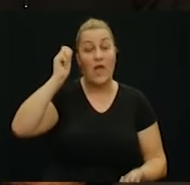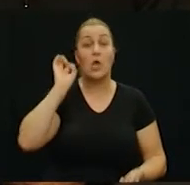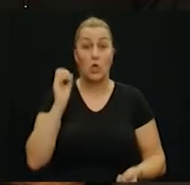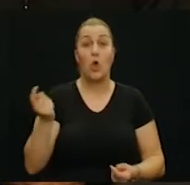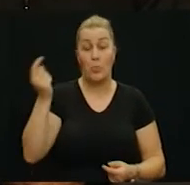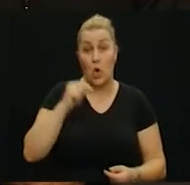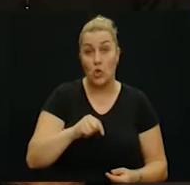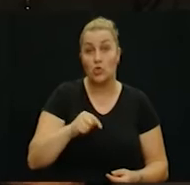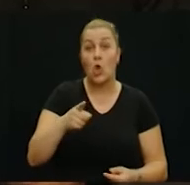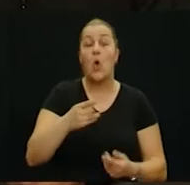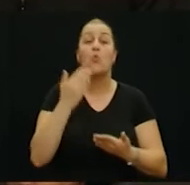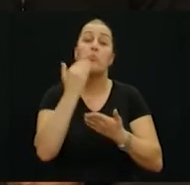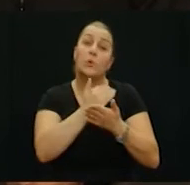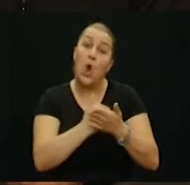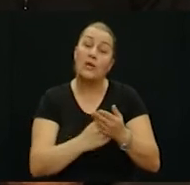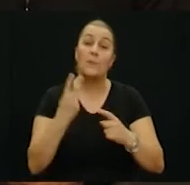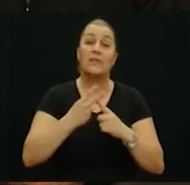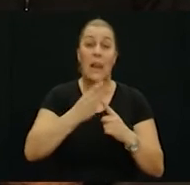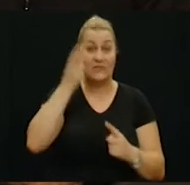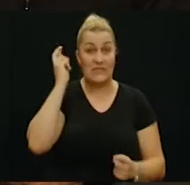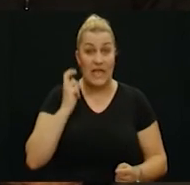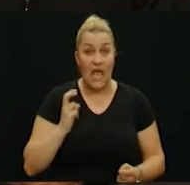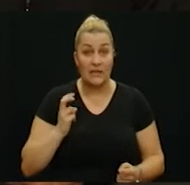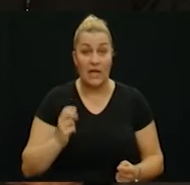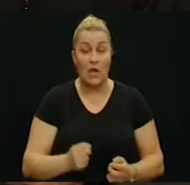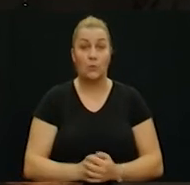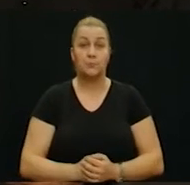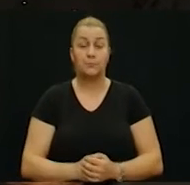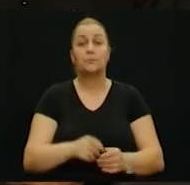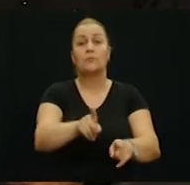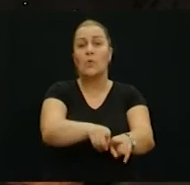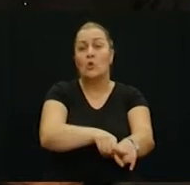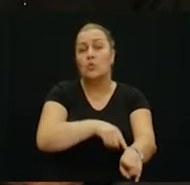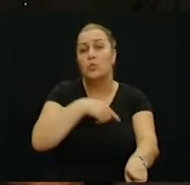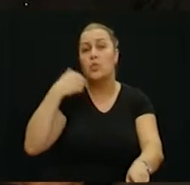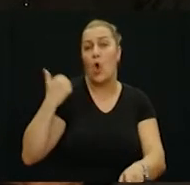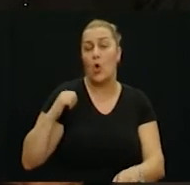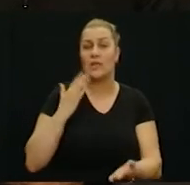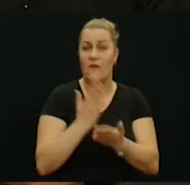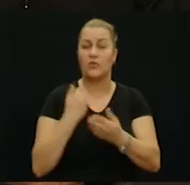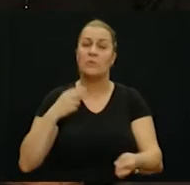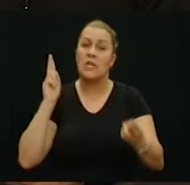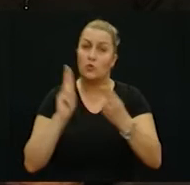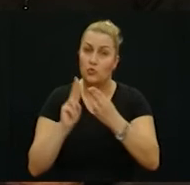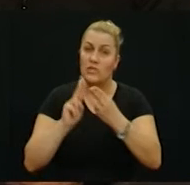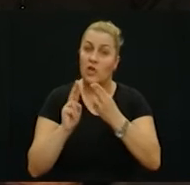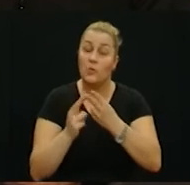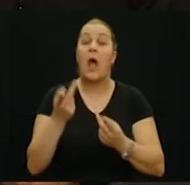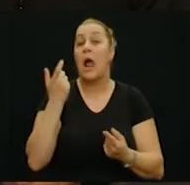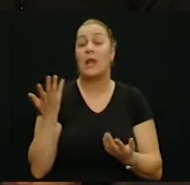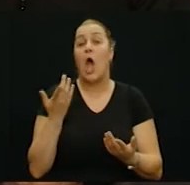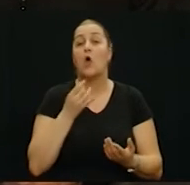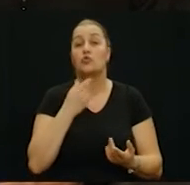dobro večer, dobro došli u program, recimo to tako od televizije jedan, dugi niz godina već se susrećemo, no